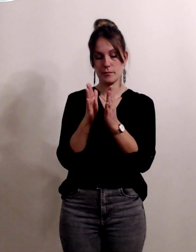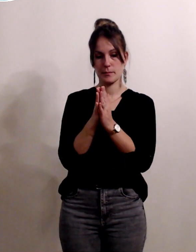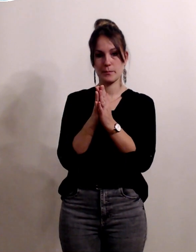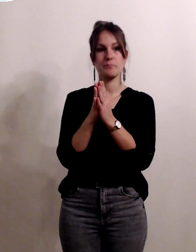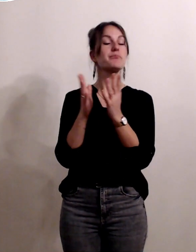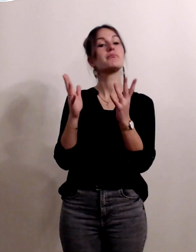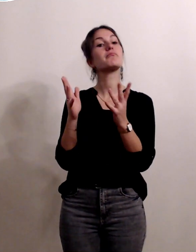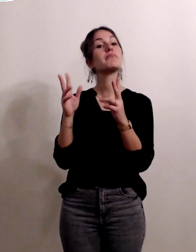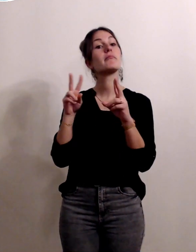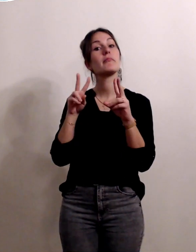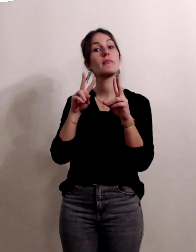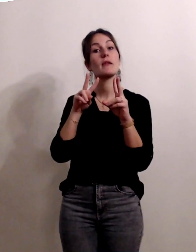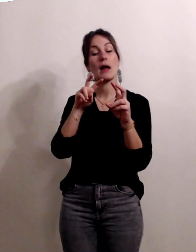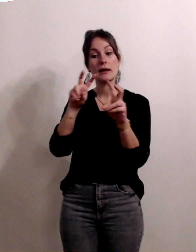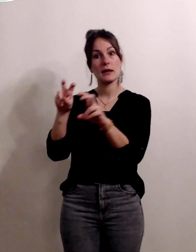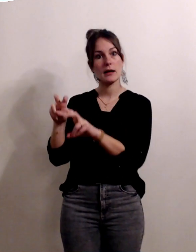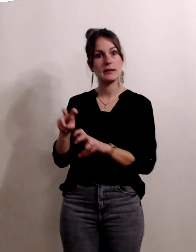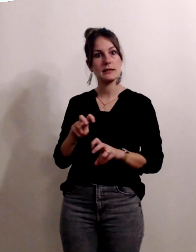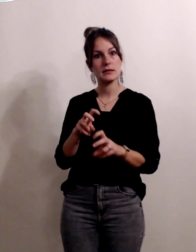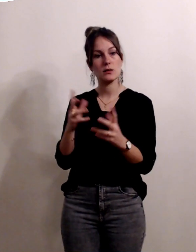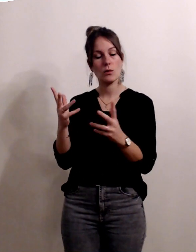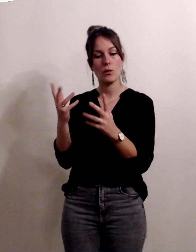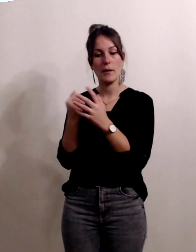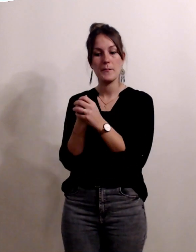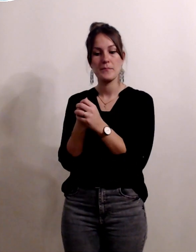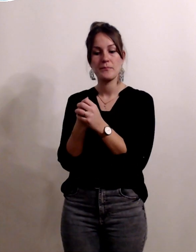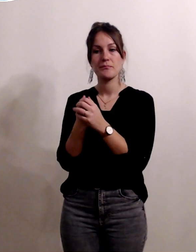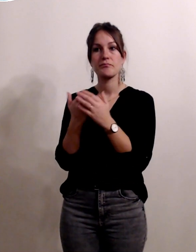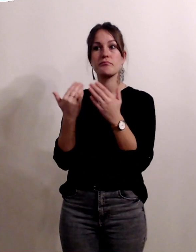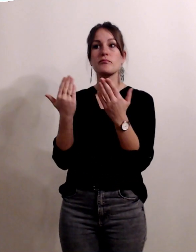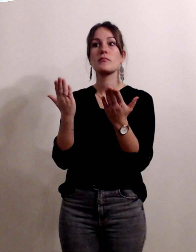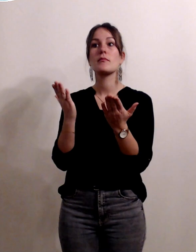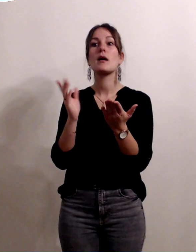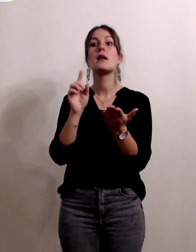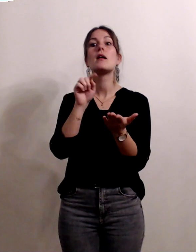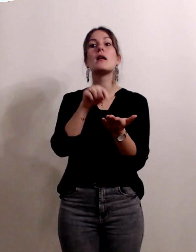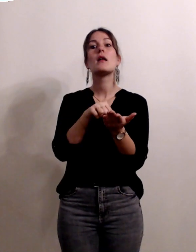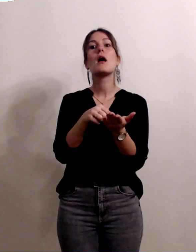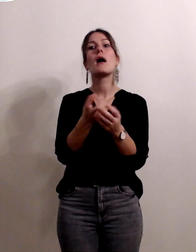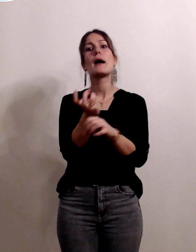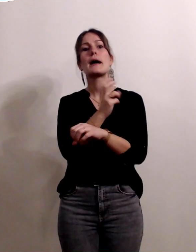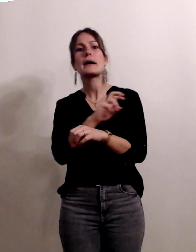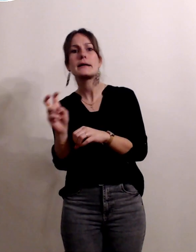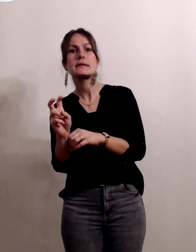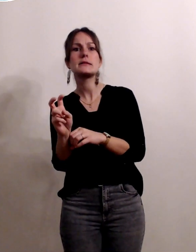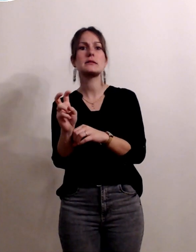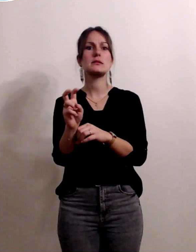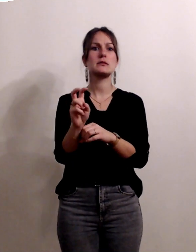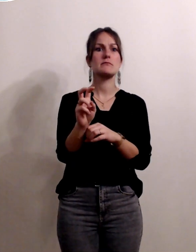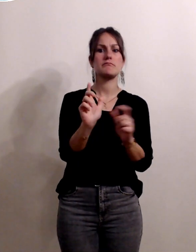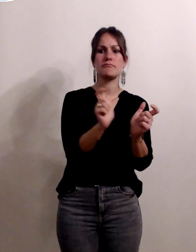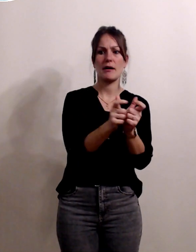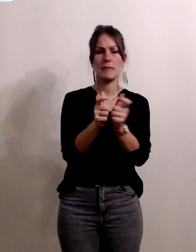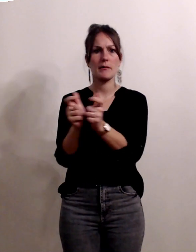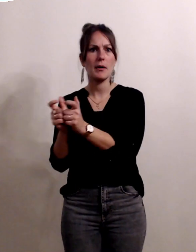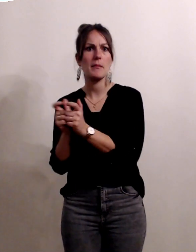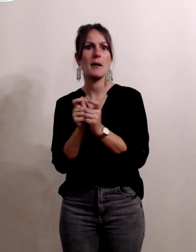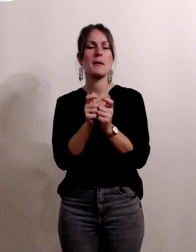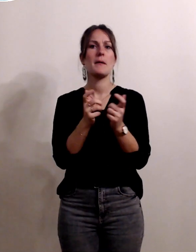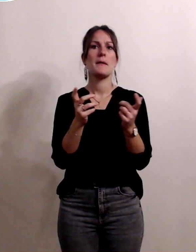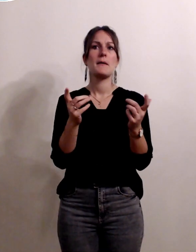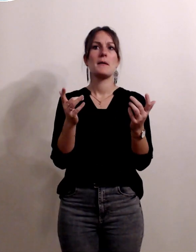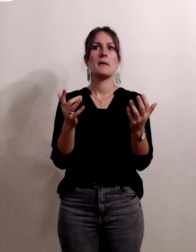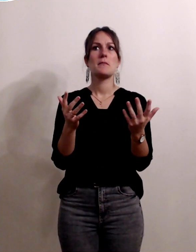toute cette activité au centre de dépistage des facteurs de risque on a mesuré l'impact sur